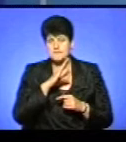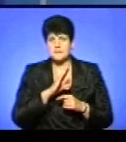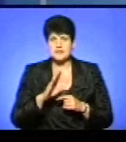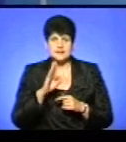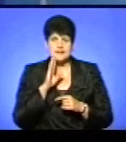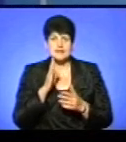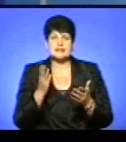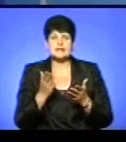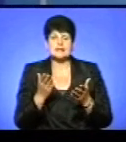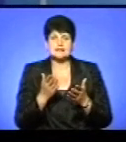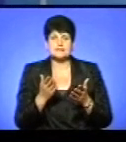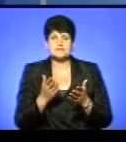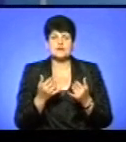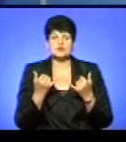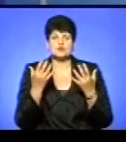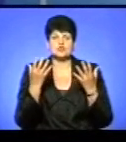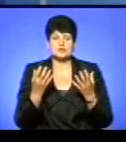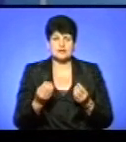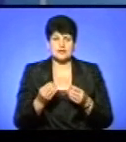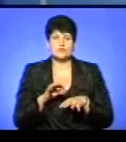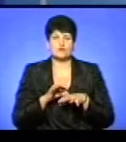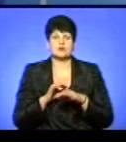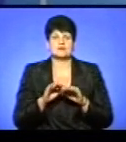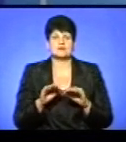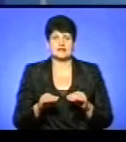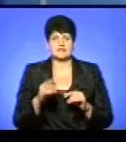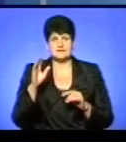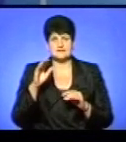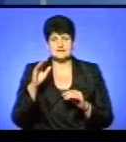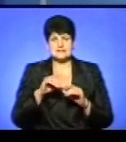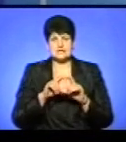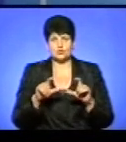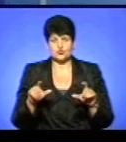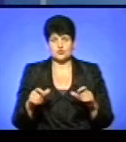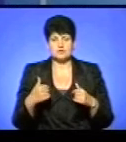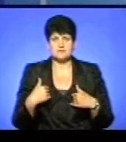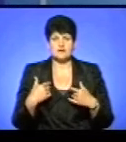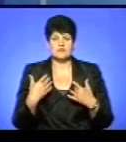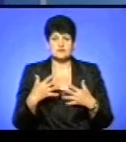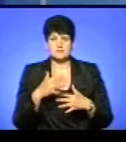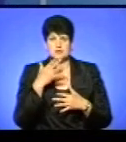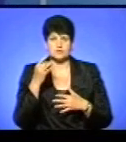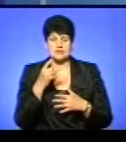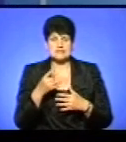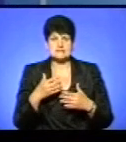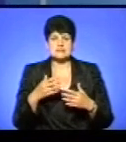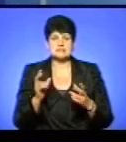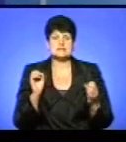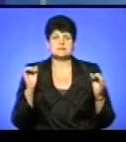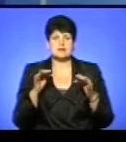на сьогоднішній день водять дітей в садочок, і ми час від часу збираємося, щоб